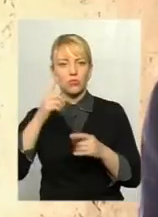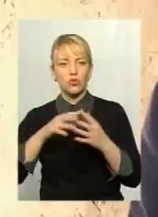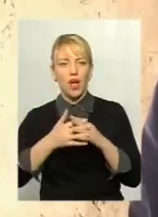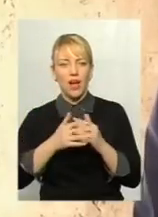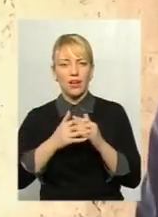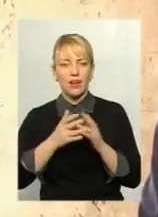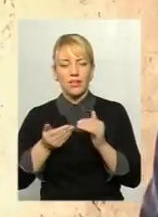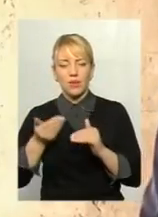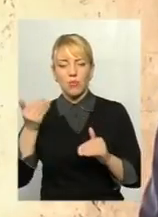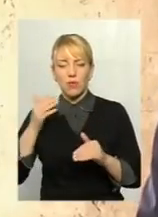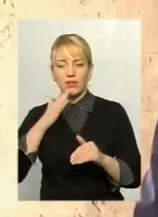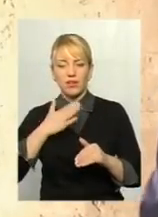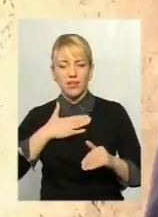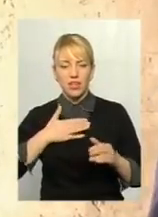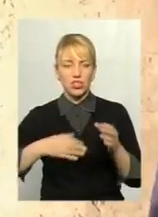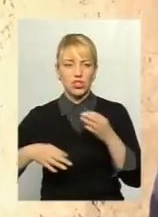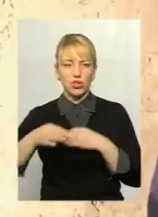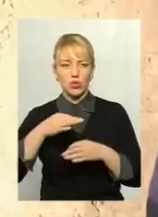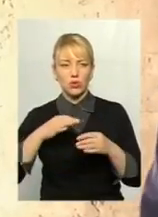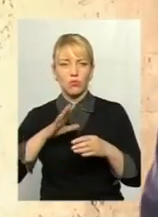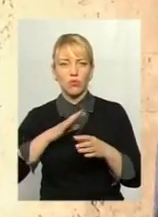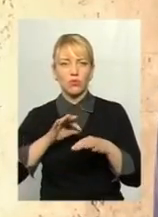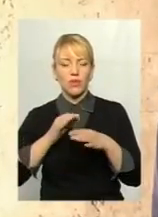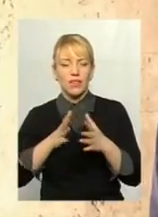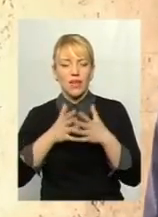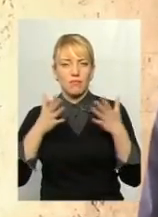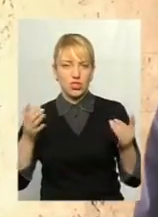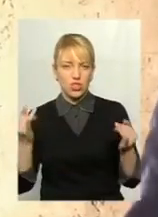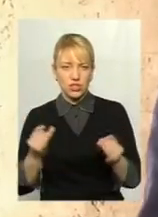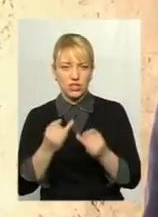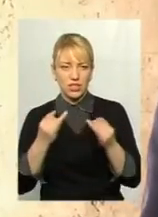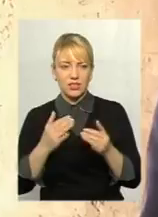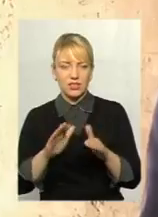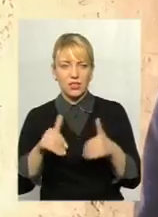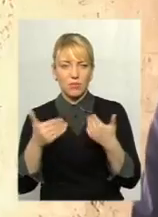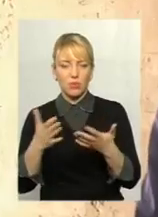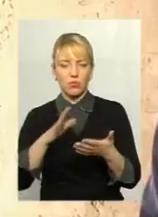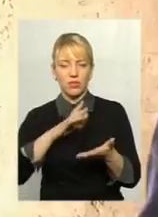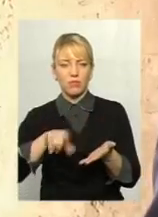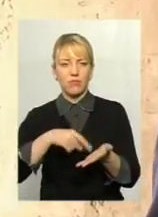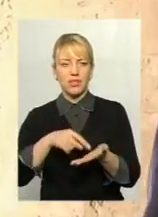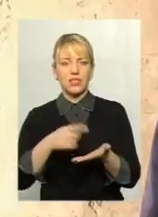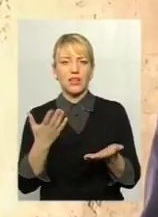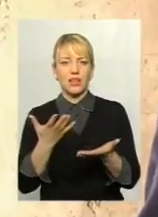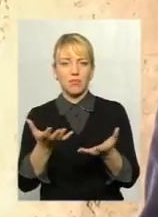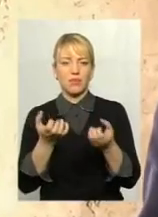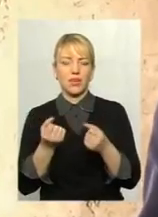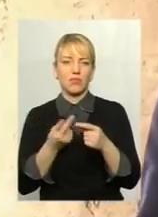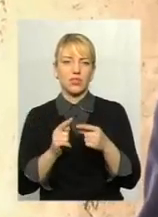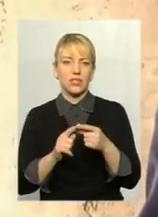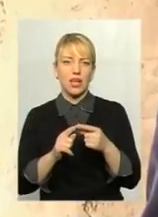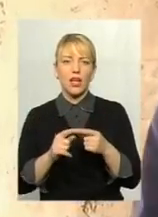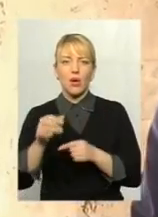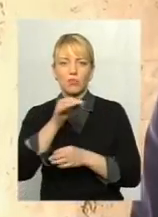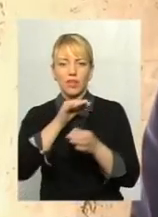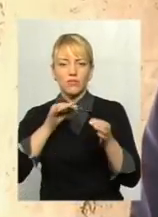попередніх наших дискусіях Хмельниччини проявили такий найбільший інтерес, запропонували бути містом, яке прийме цю платформу, на яку з